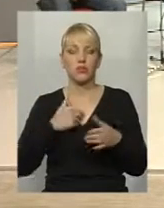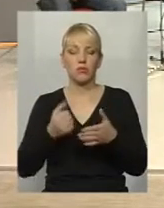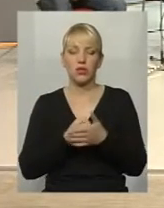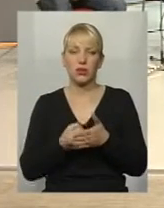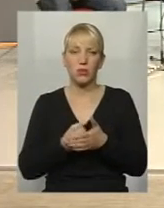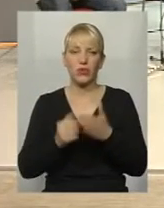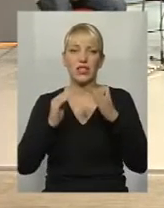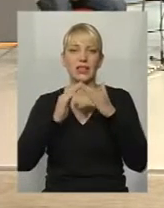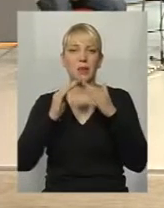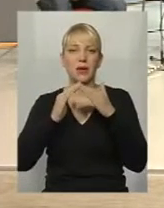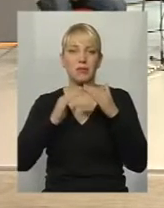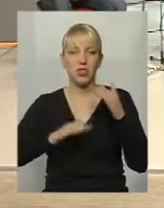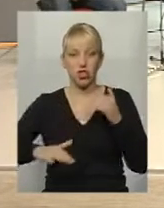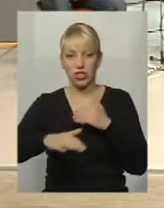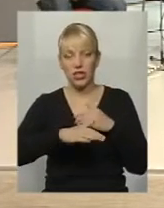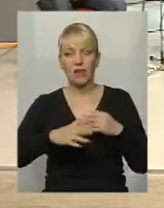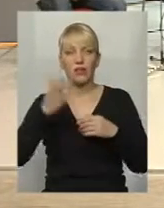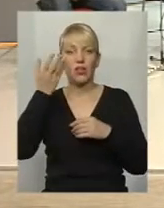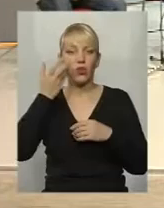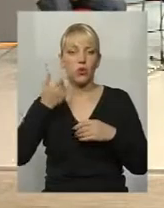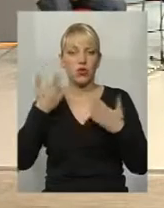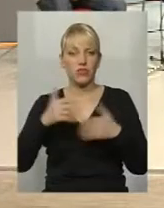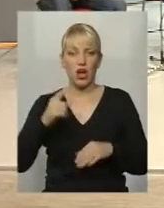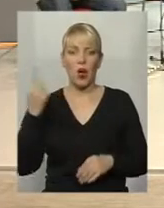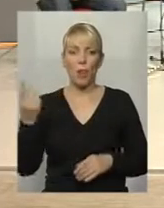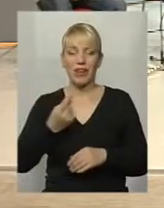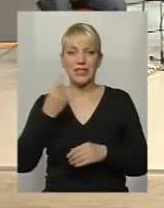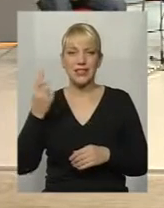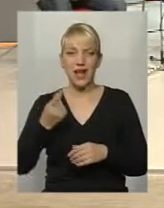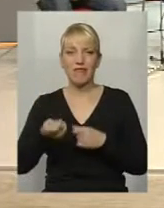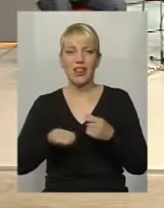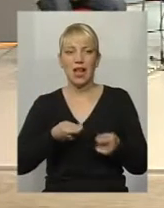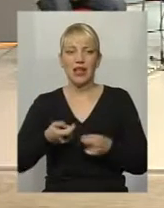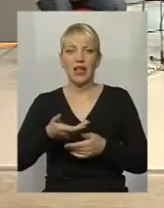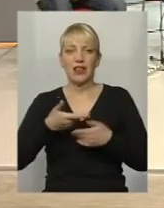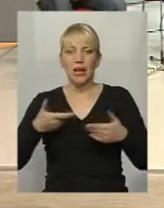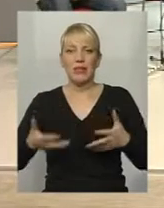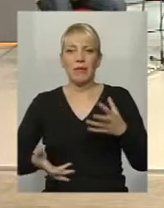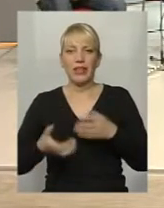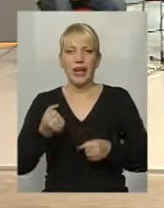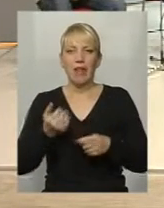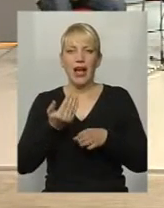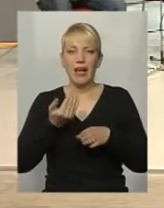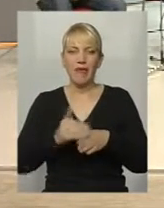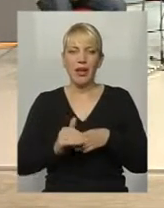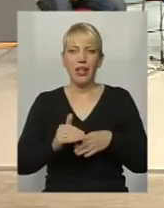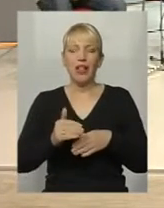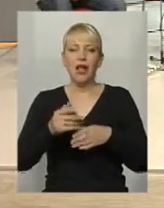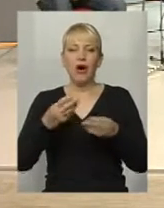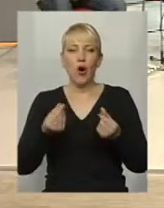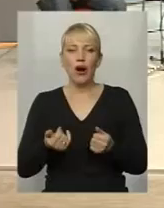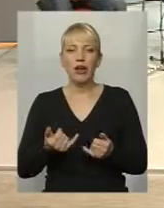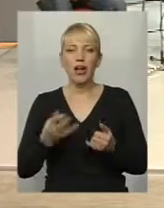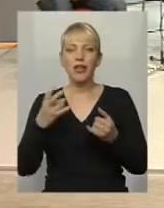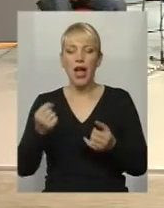приміщення. І ви розумієте, коли вже навіть обласна влада нас підтримала і виділила кошти